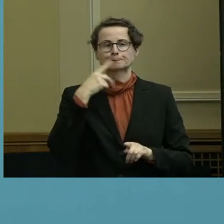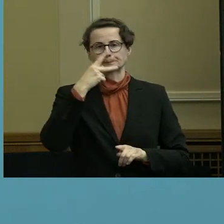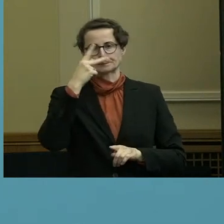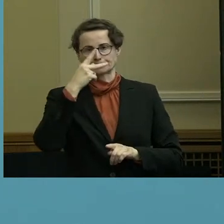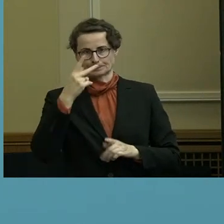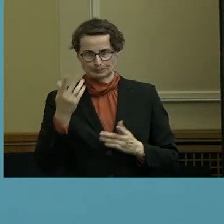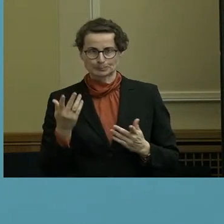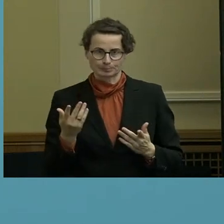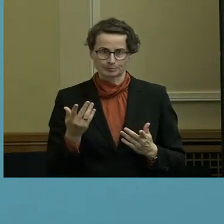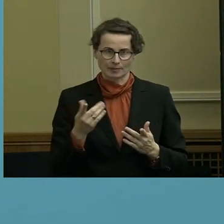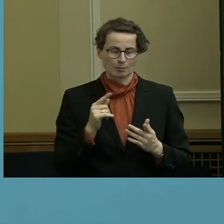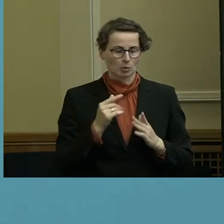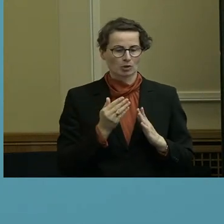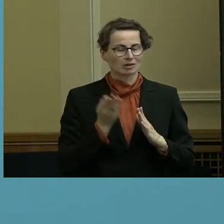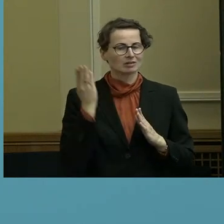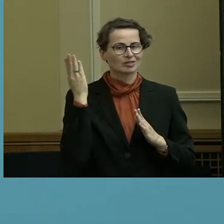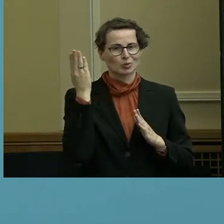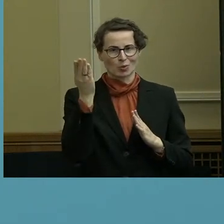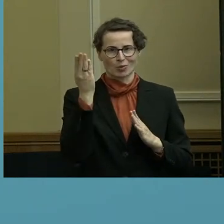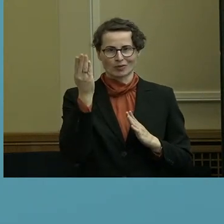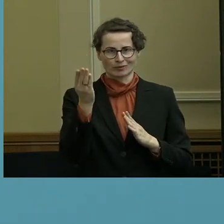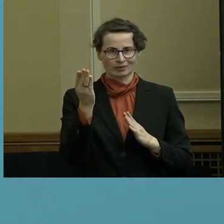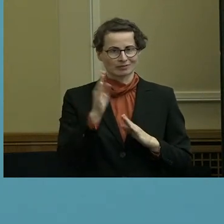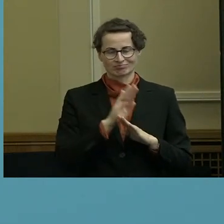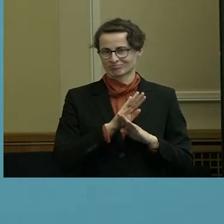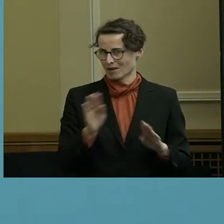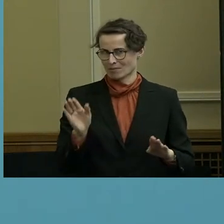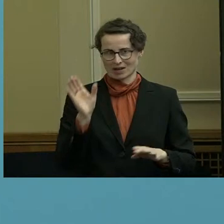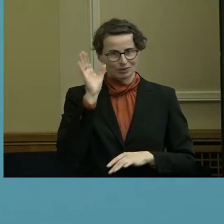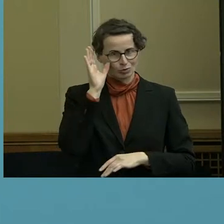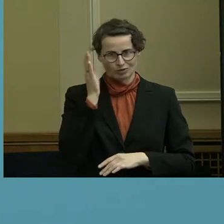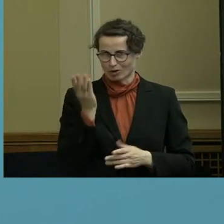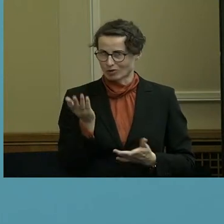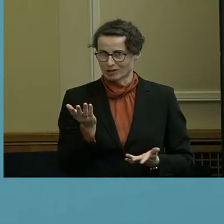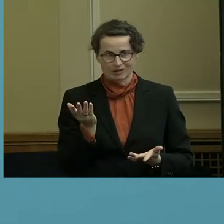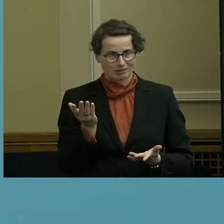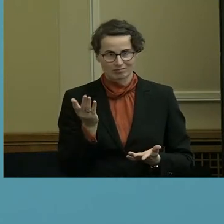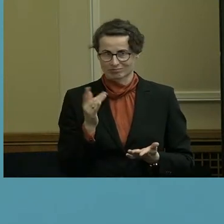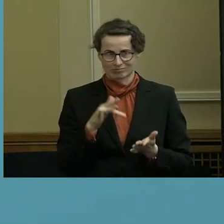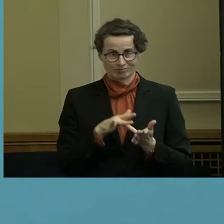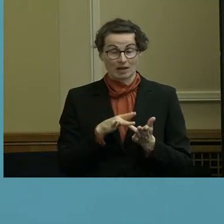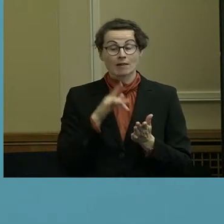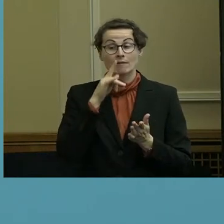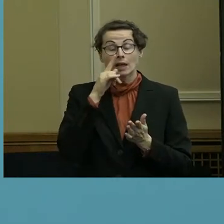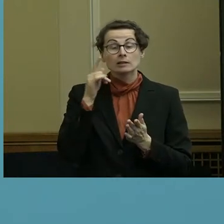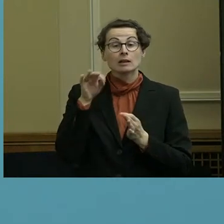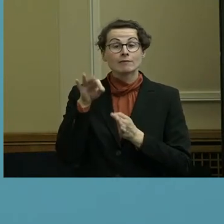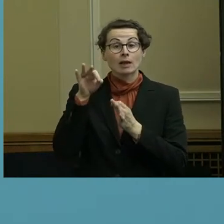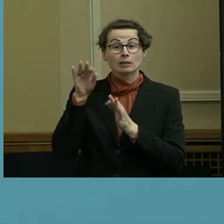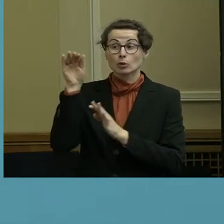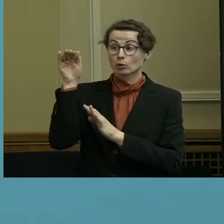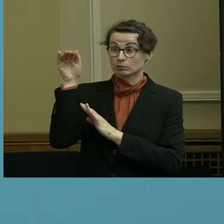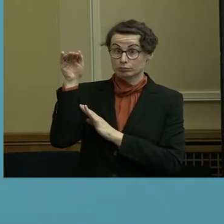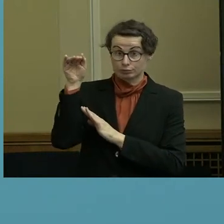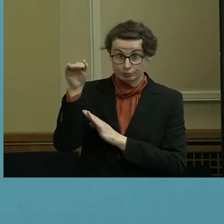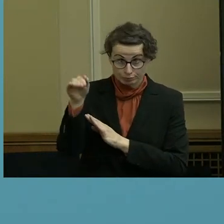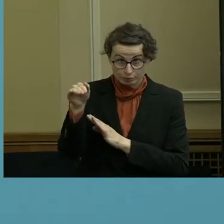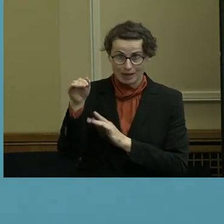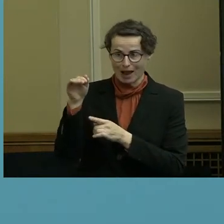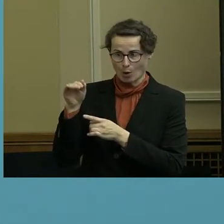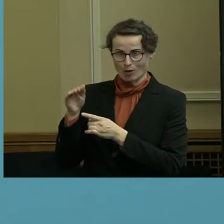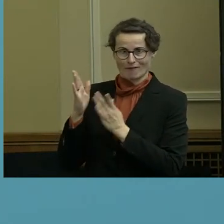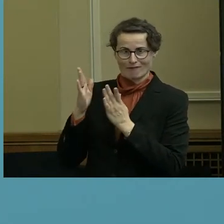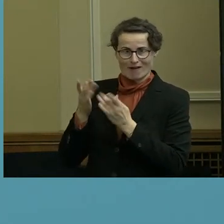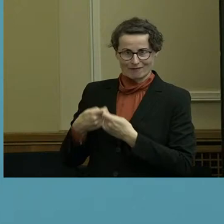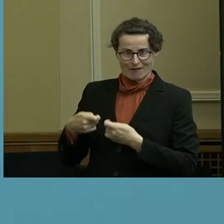war, dass das auf jeden Fall in Zukunft nicht mehr so sein soll. Sondern es wird dann, wenn die Infektionslage so ist und der Fachverband ja auch